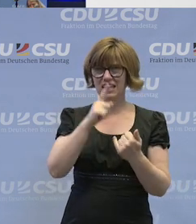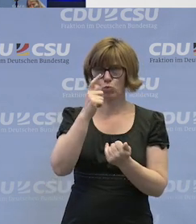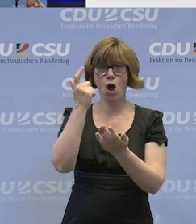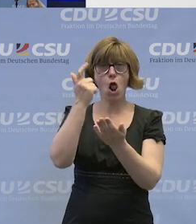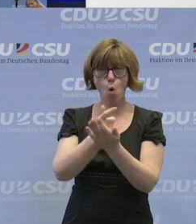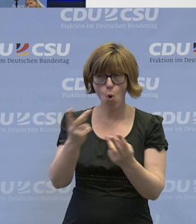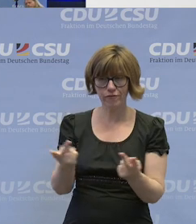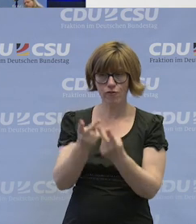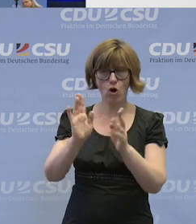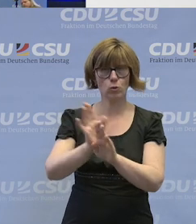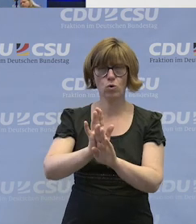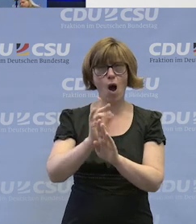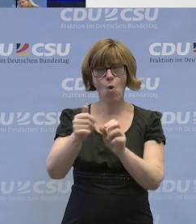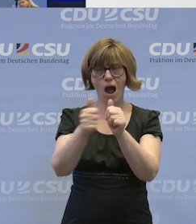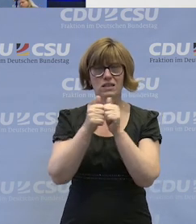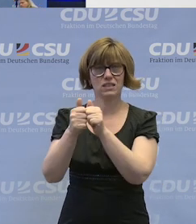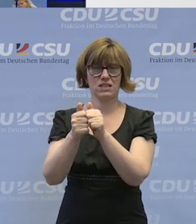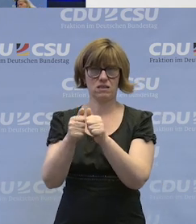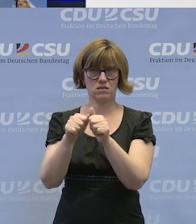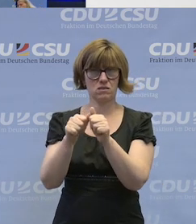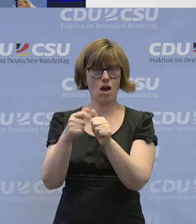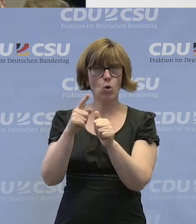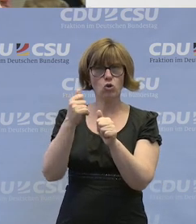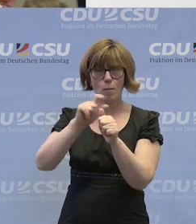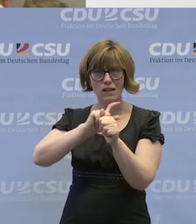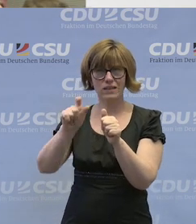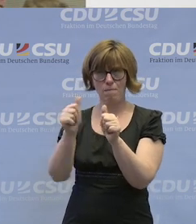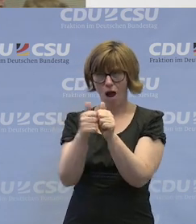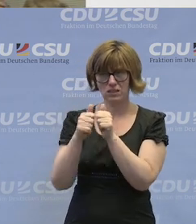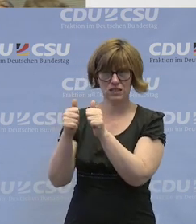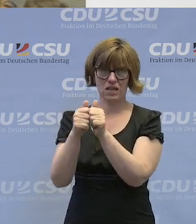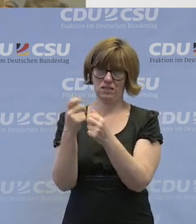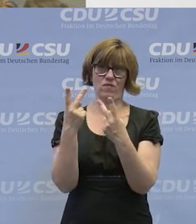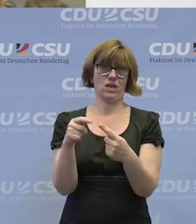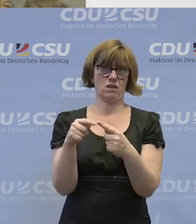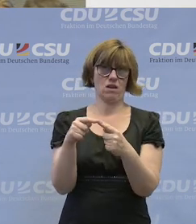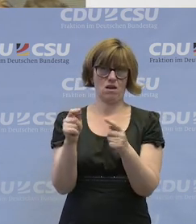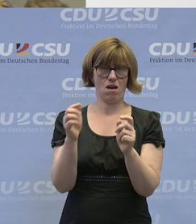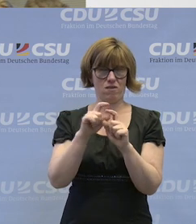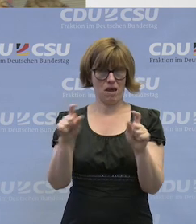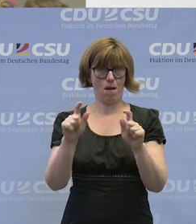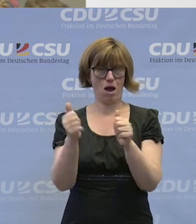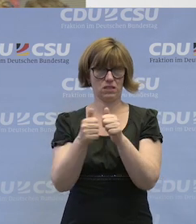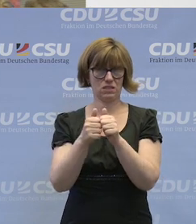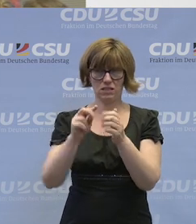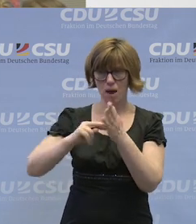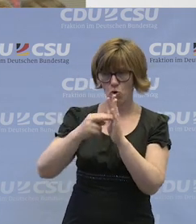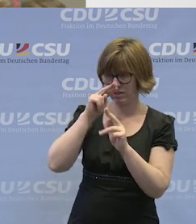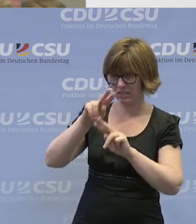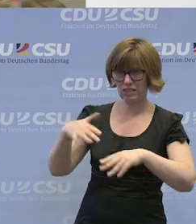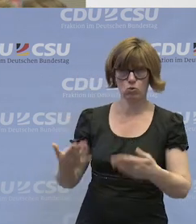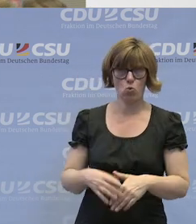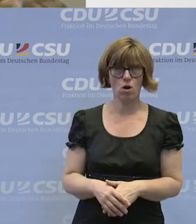Lohnförderung, sondern es geht auch um diese Assistenz, wird ja von Ihnen auch immer hervorgehoben, wie wichtig das ist und dass die Politik das auch sieht.